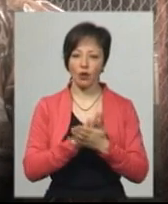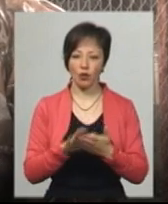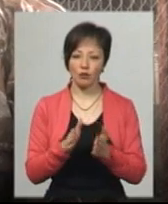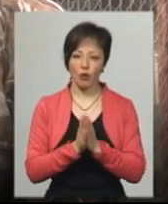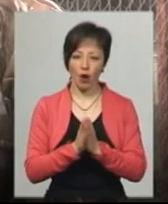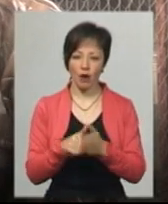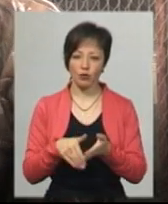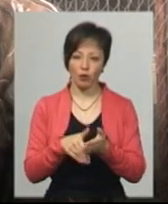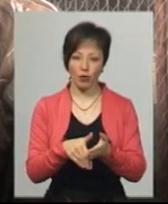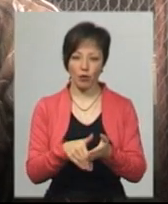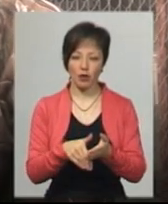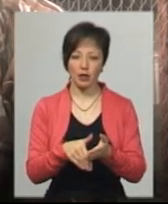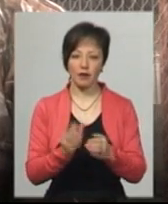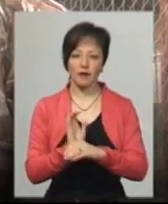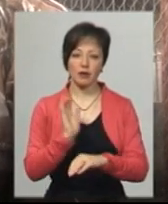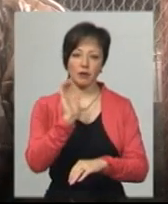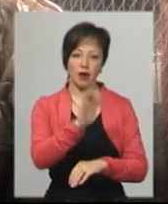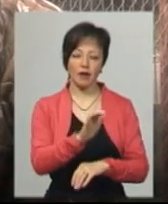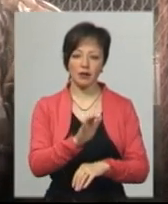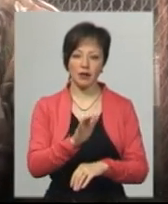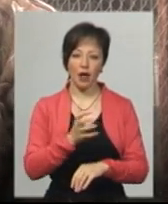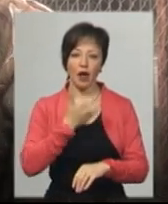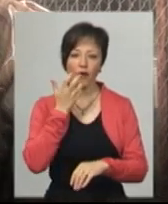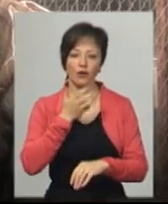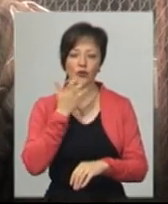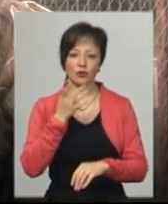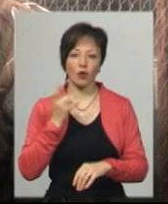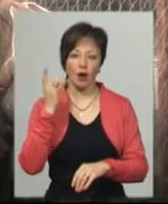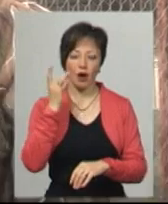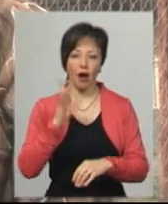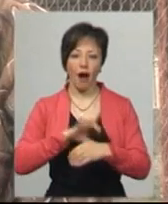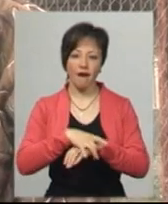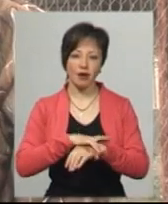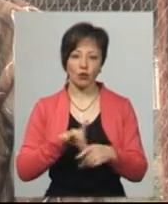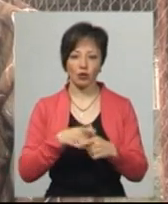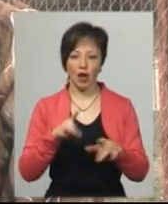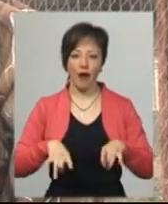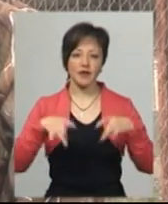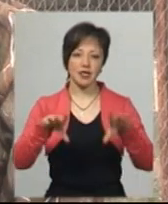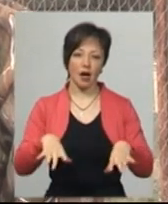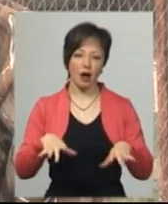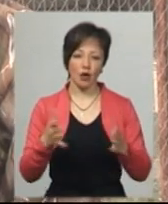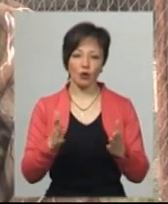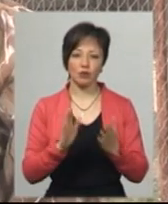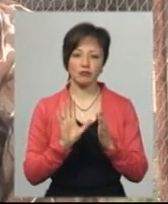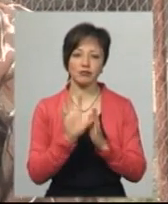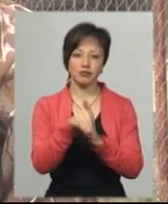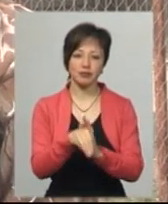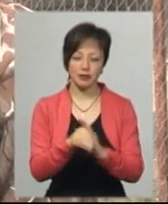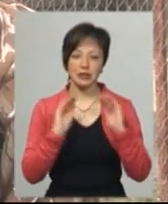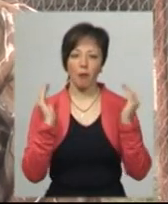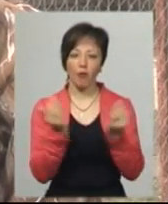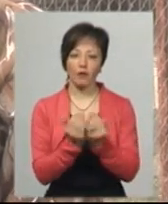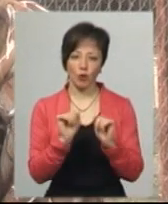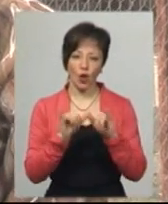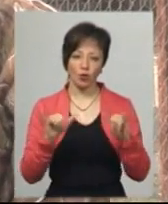відправити в Южну Африку чи в Австралію, кудись пристроїти в якийсь заповідник, щоб вони могли